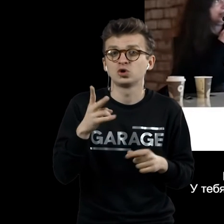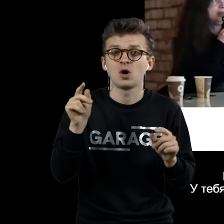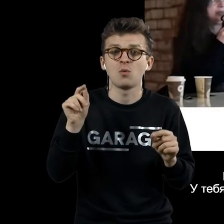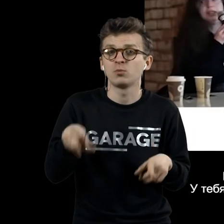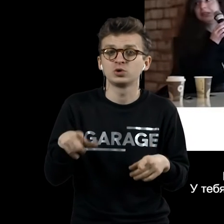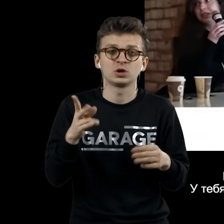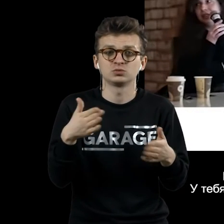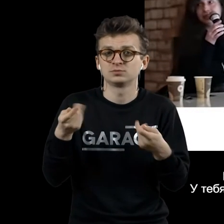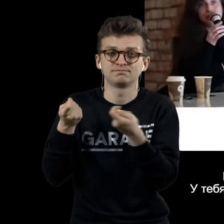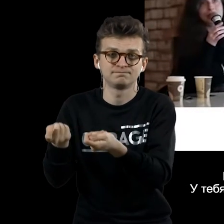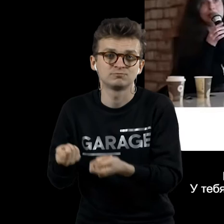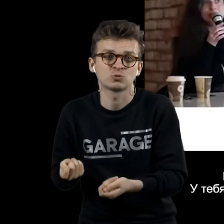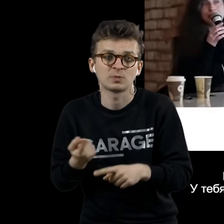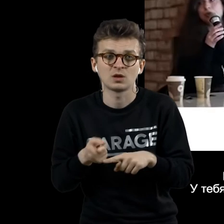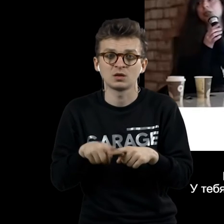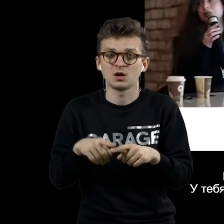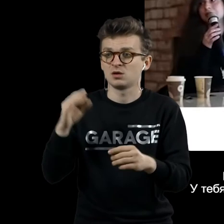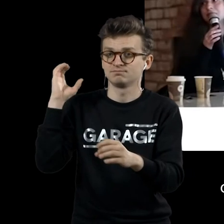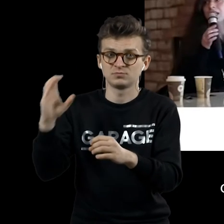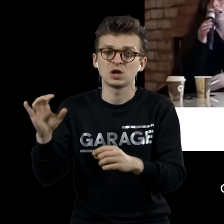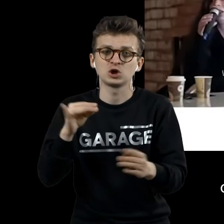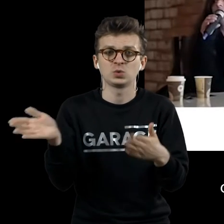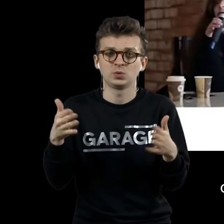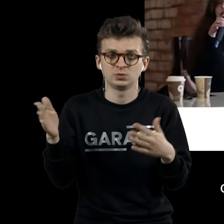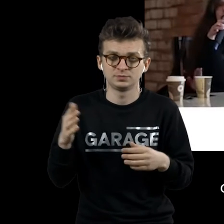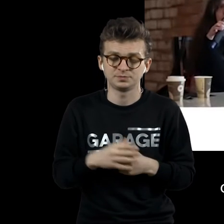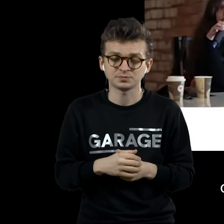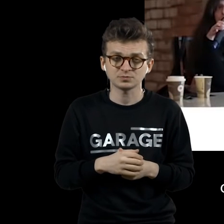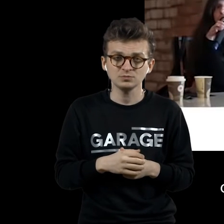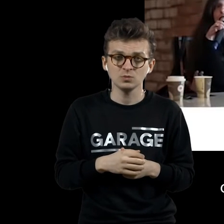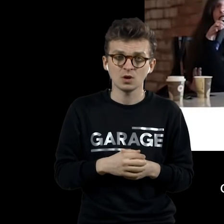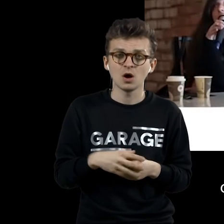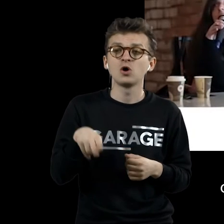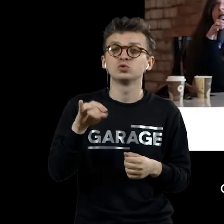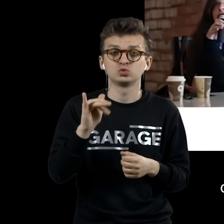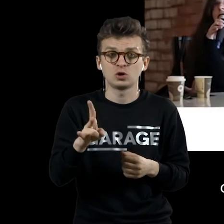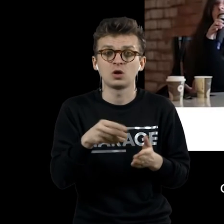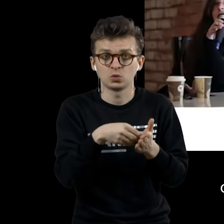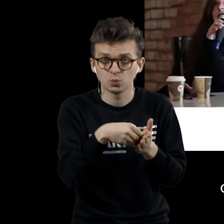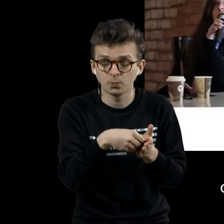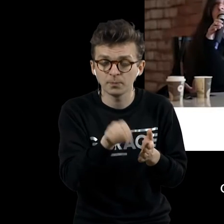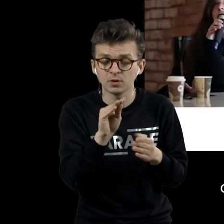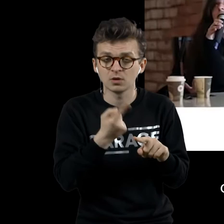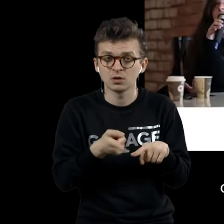надевать на эти штыри и сушить. Дюшан его купил в